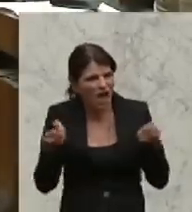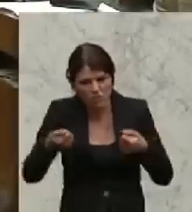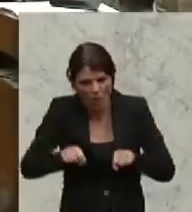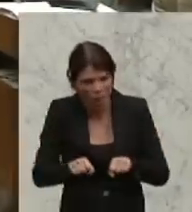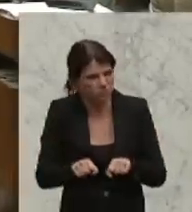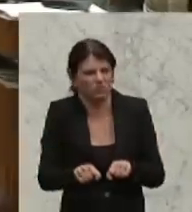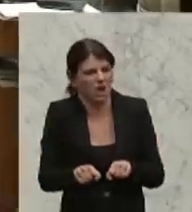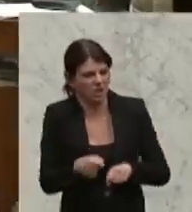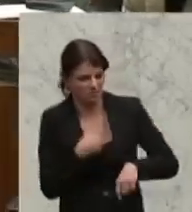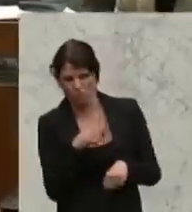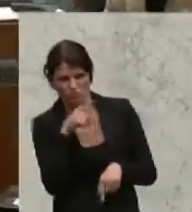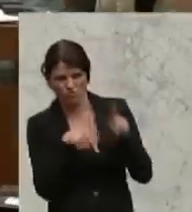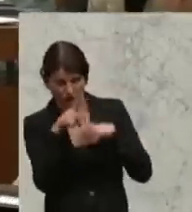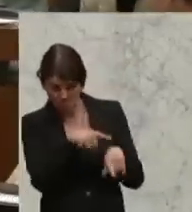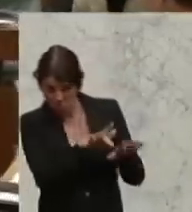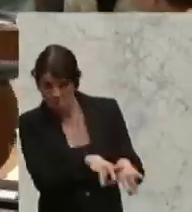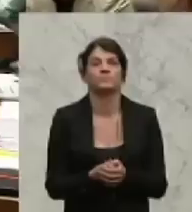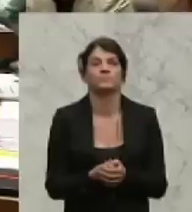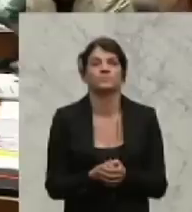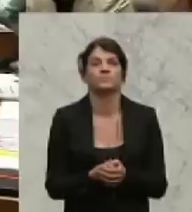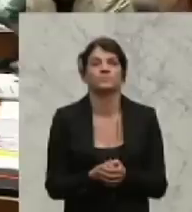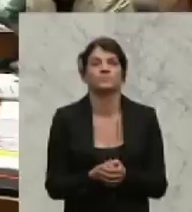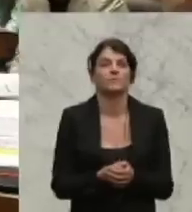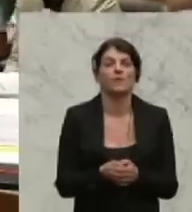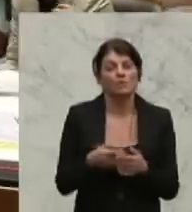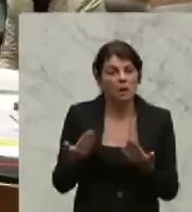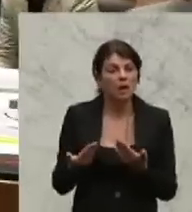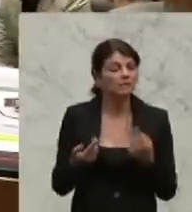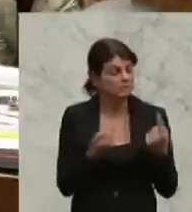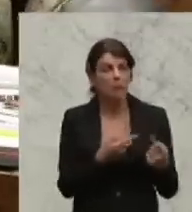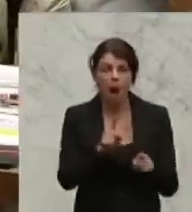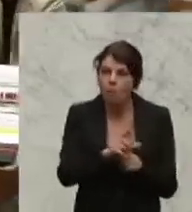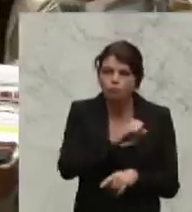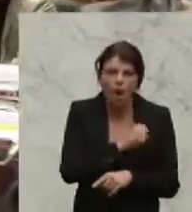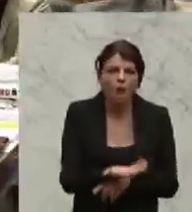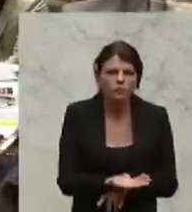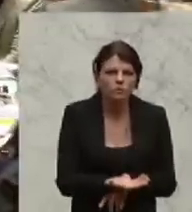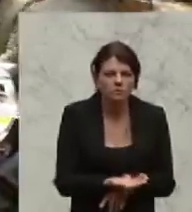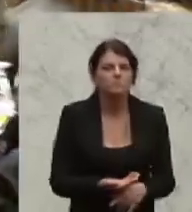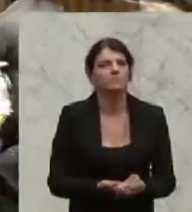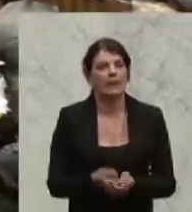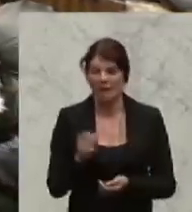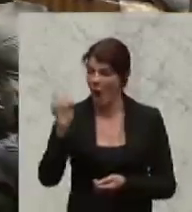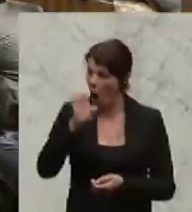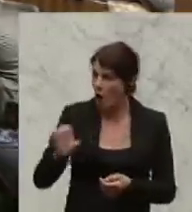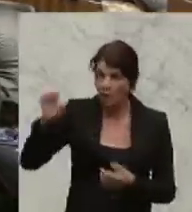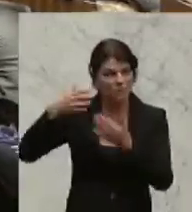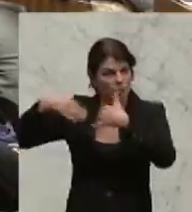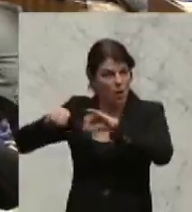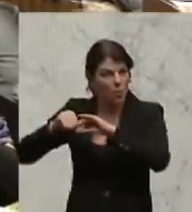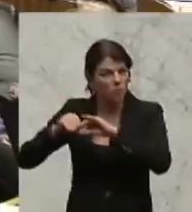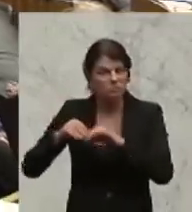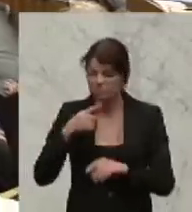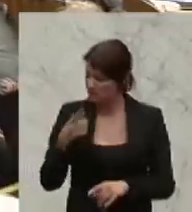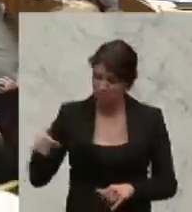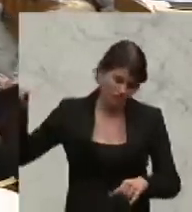angezweifelt werden muss. Zumal Sie es ja auch fertiggebracht haben, dass mit der Europäischen Union die schlechtmöglichste